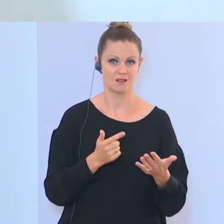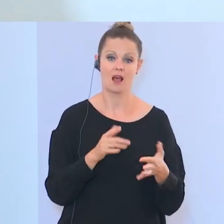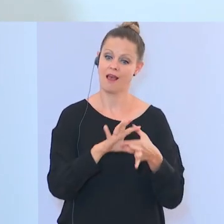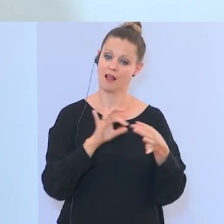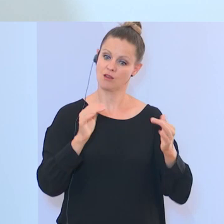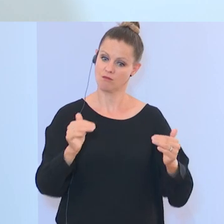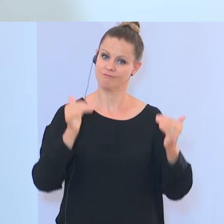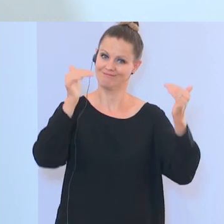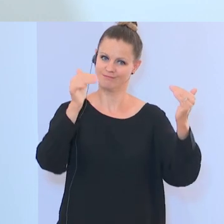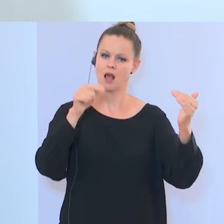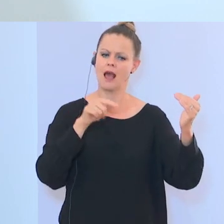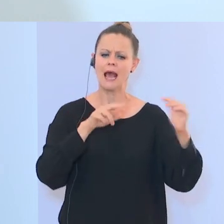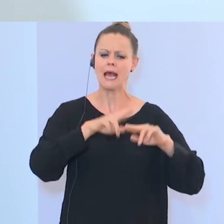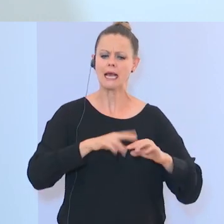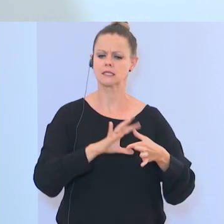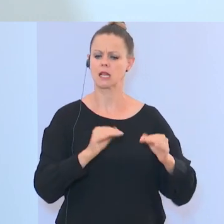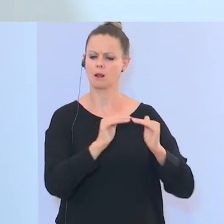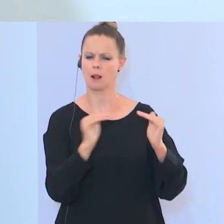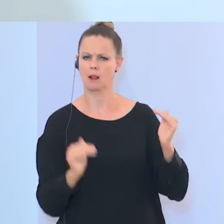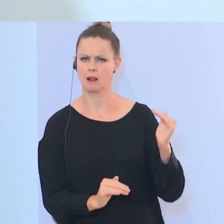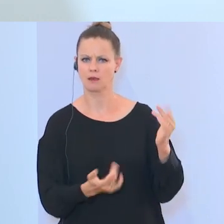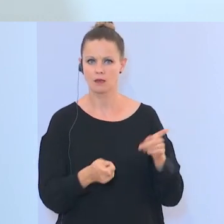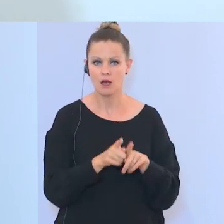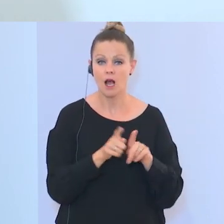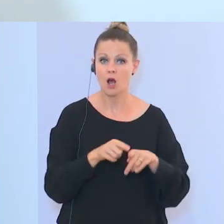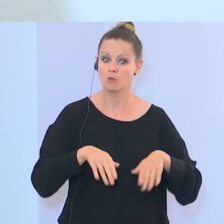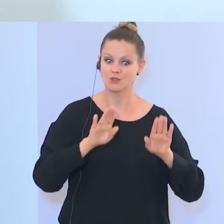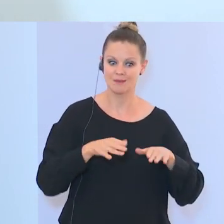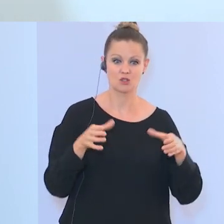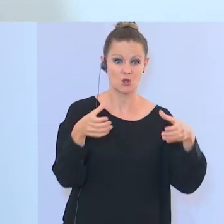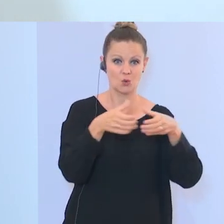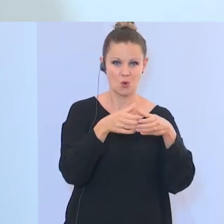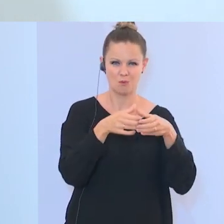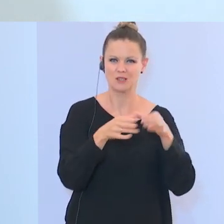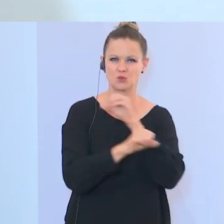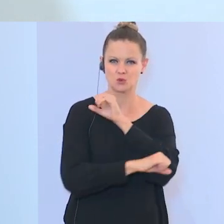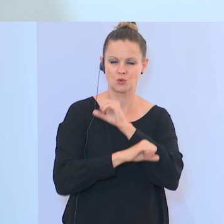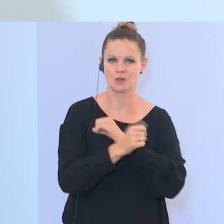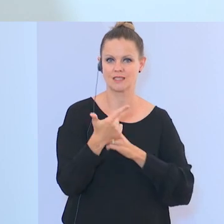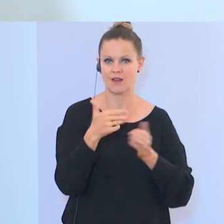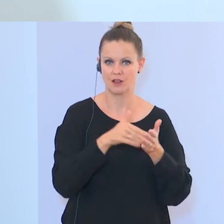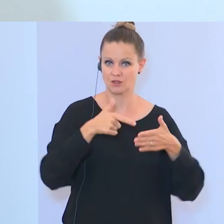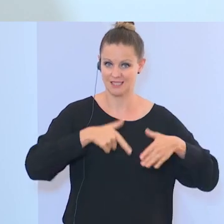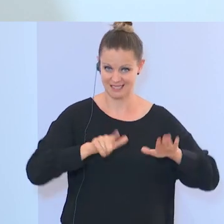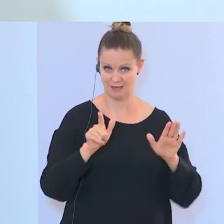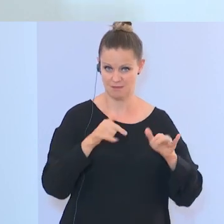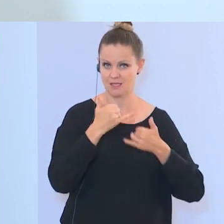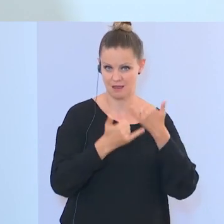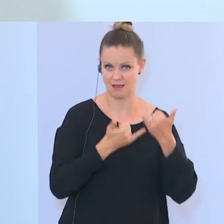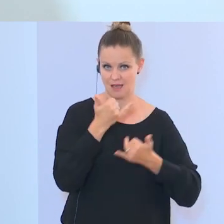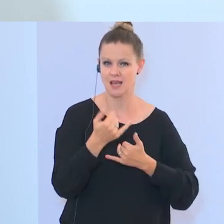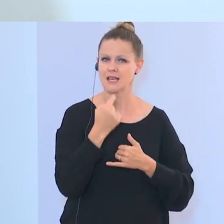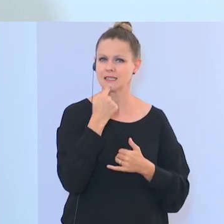als die andere. Oder auch eine Studie über muslimische Gruppen in Österreich aus dem Jahr 2017, die benennt, dass